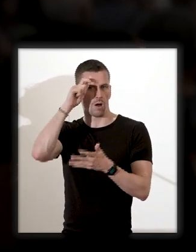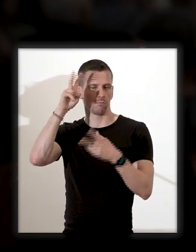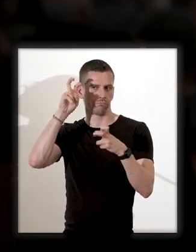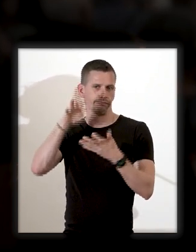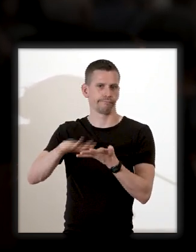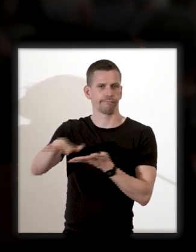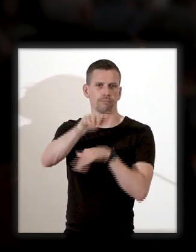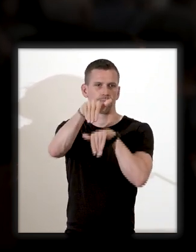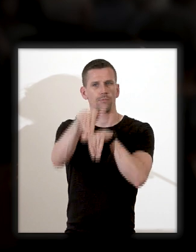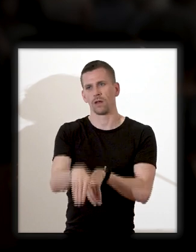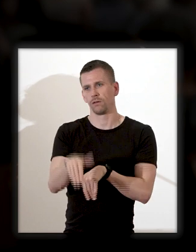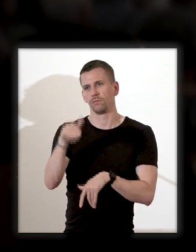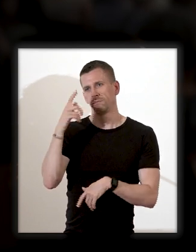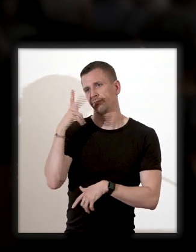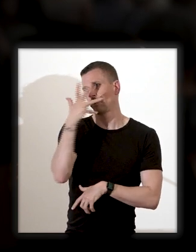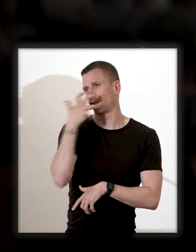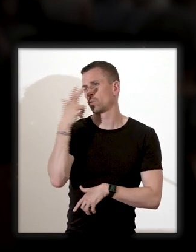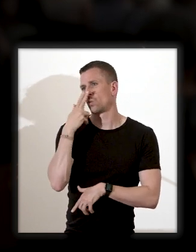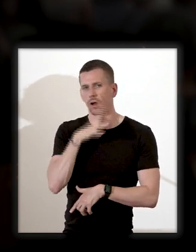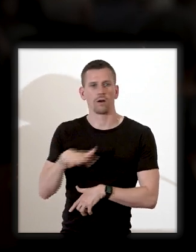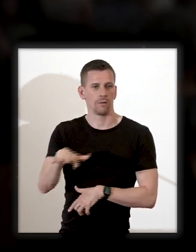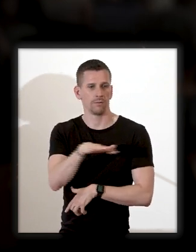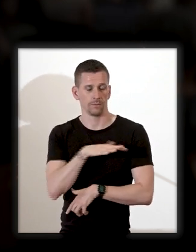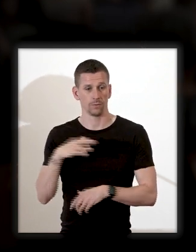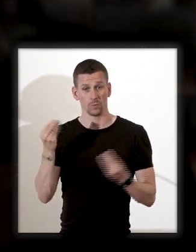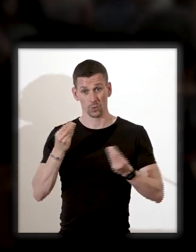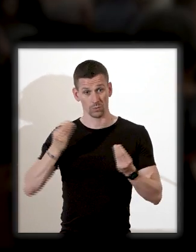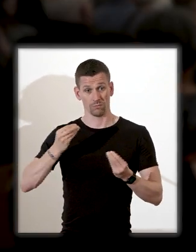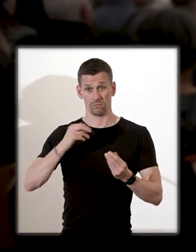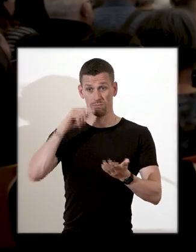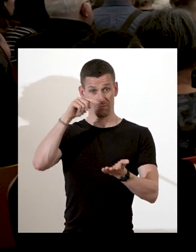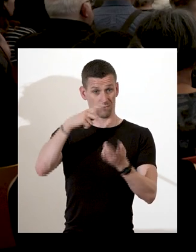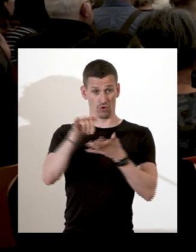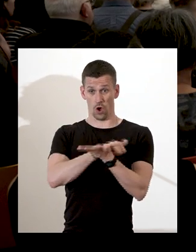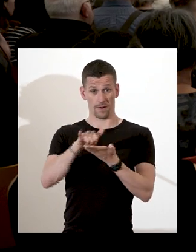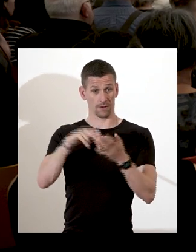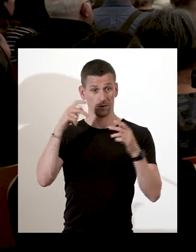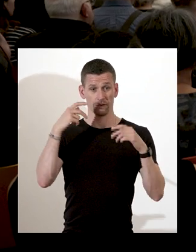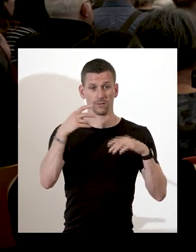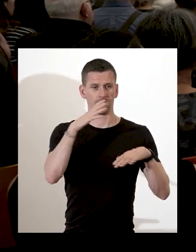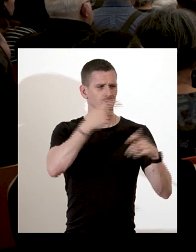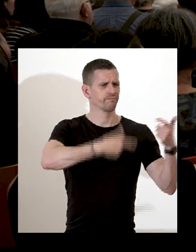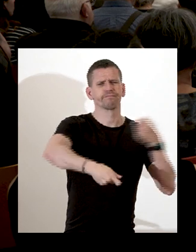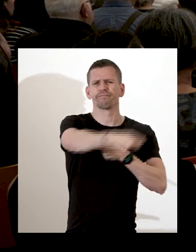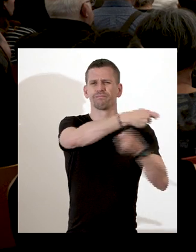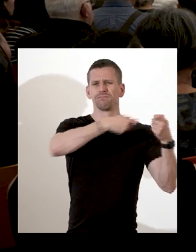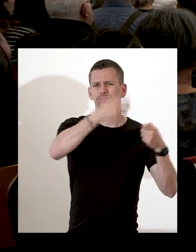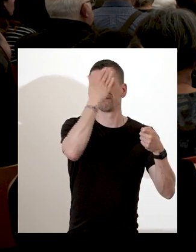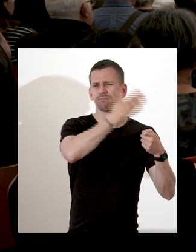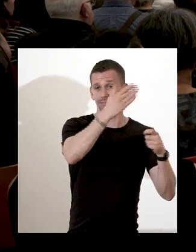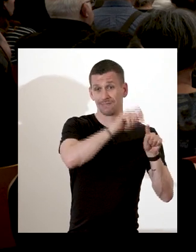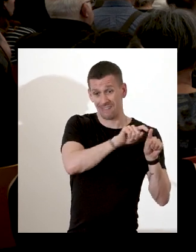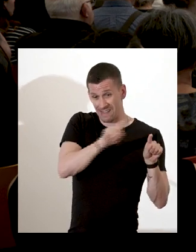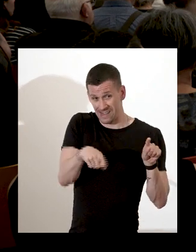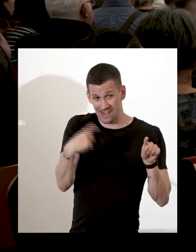au sud de Manhattan, vraiment dans l'hypercentre des affaires. C'est un monument qui est assez récent. C'est un mémorial qui a été